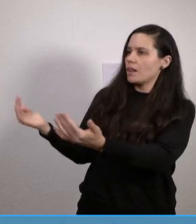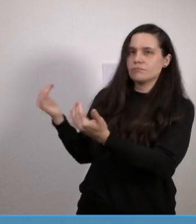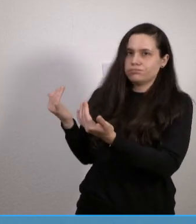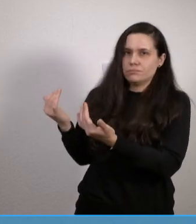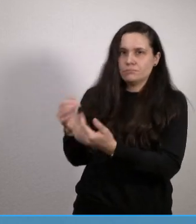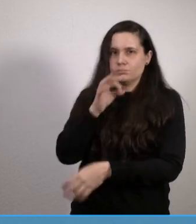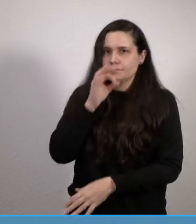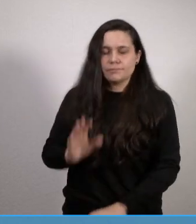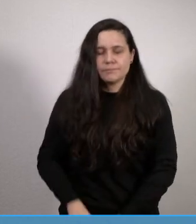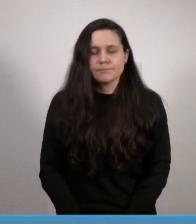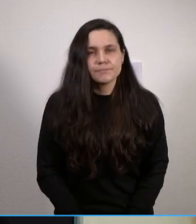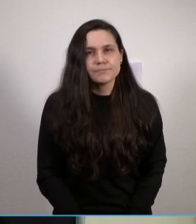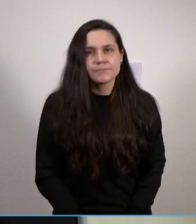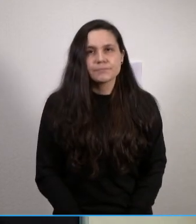Moment.